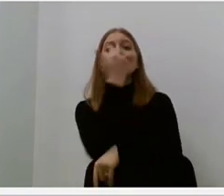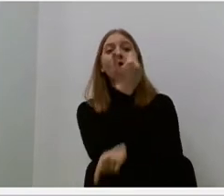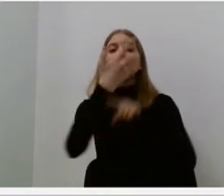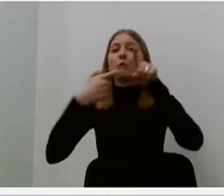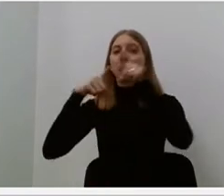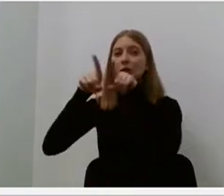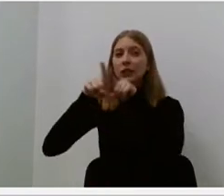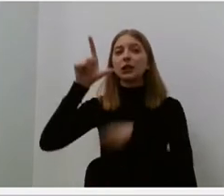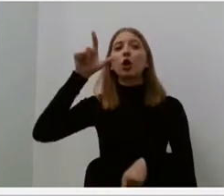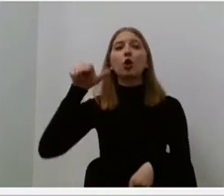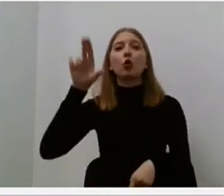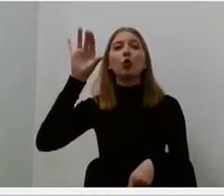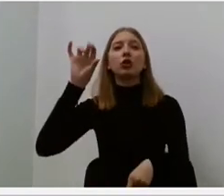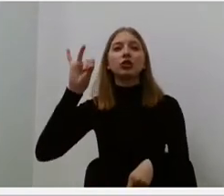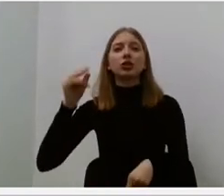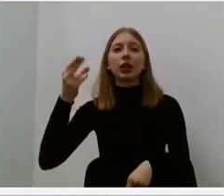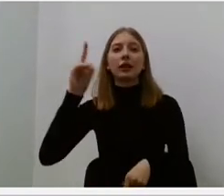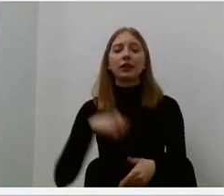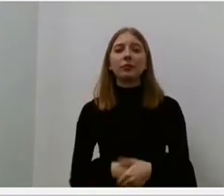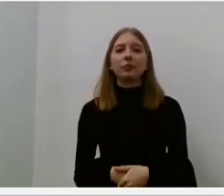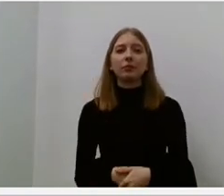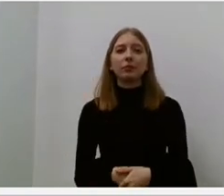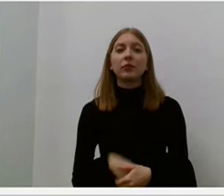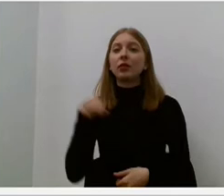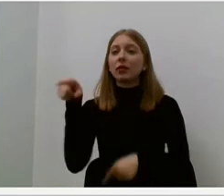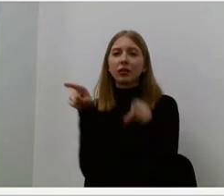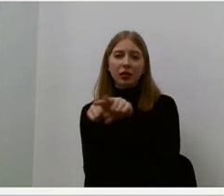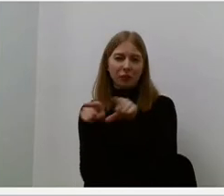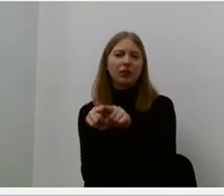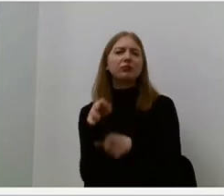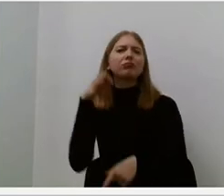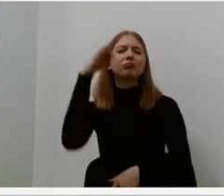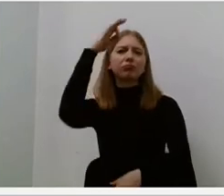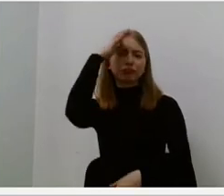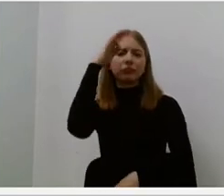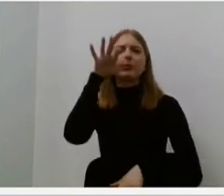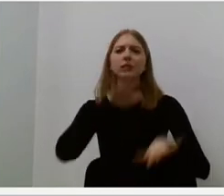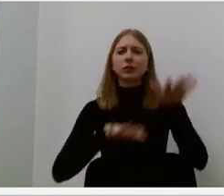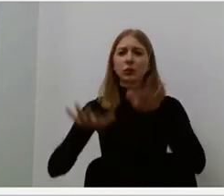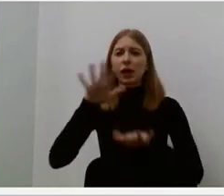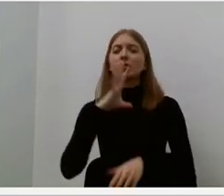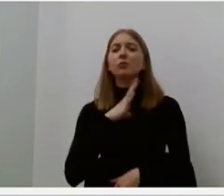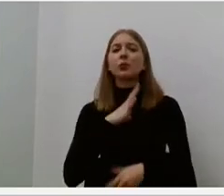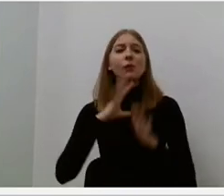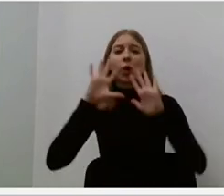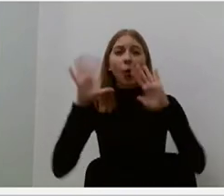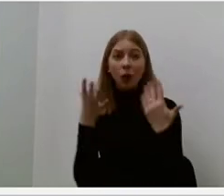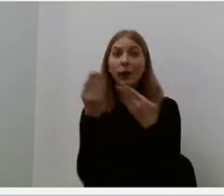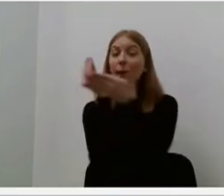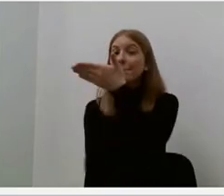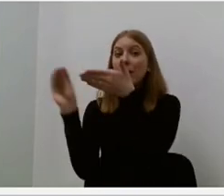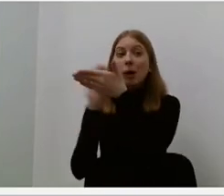Lukšienė. Jie irgi prisimena tą situaciją. Štai kaip jie pasakojo.